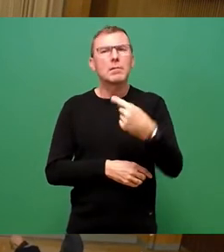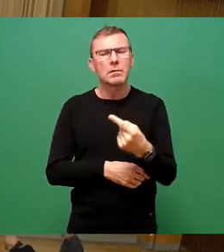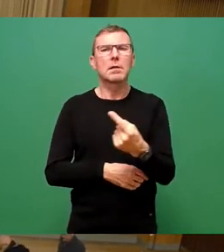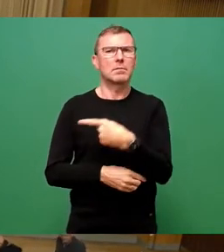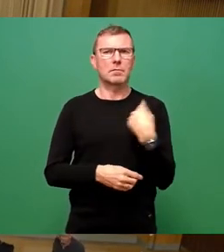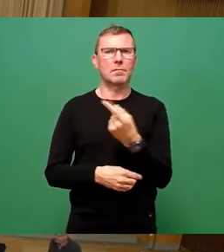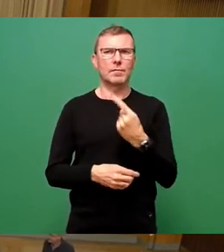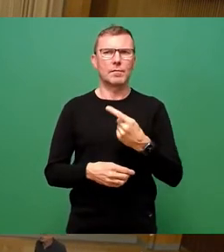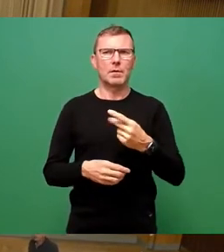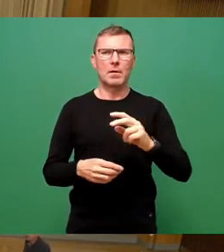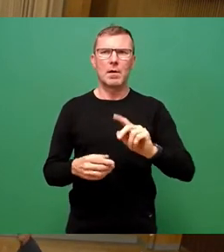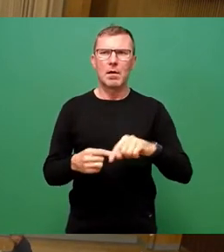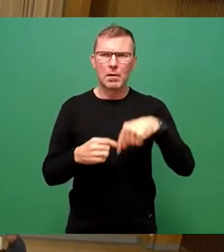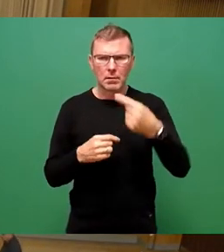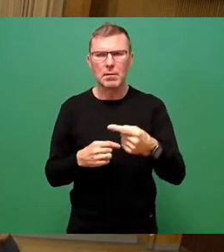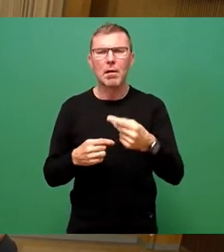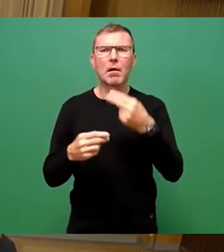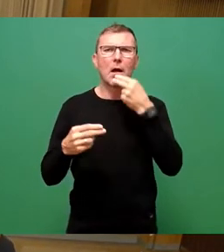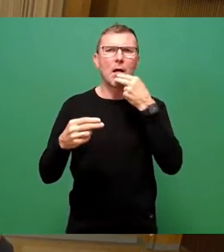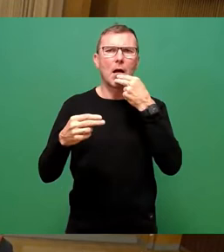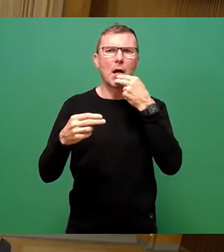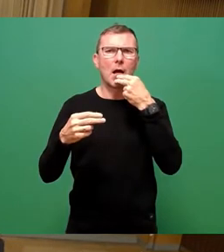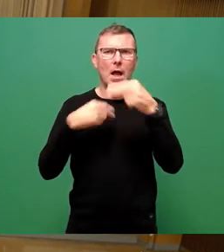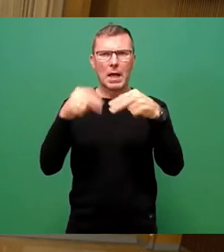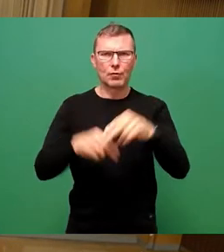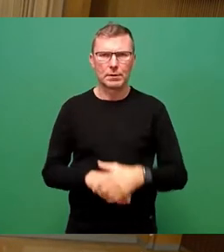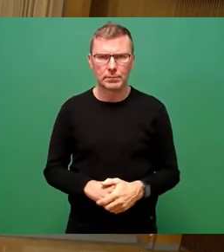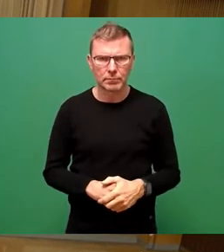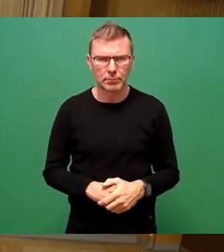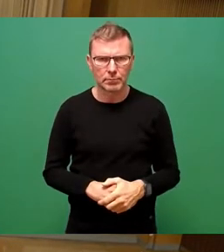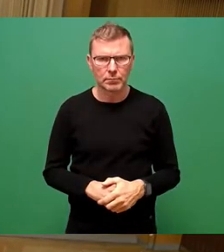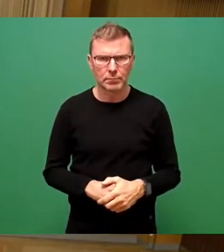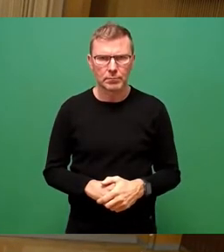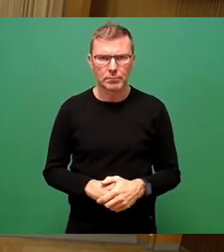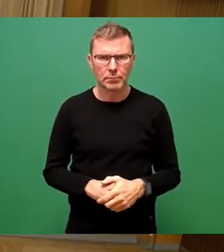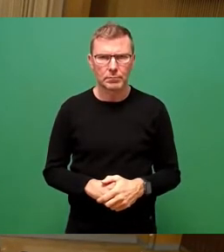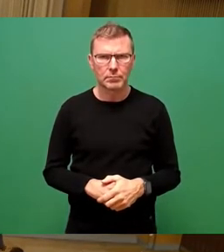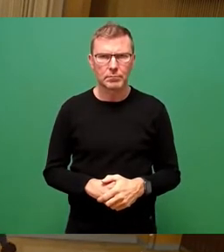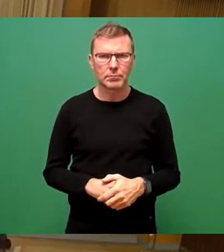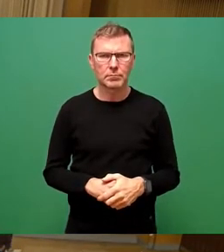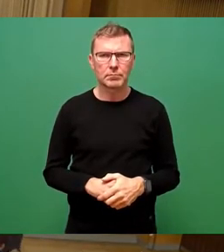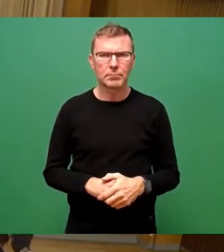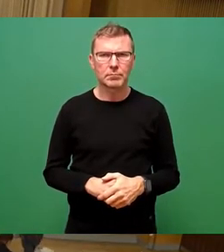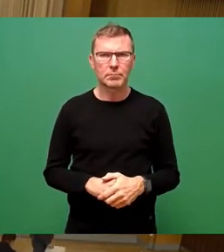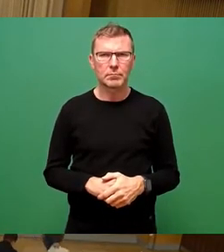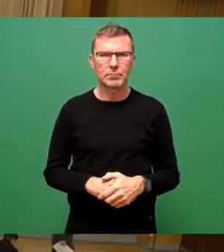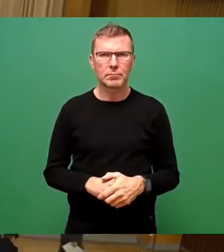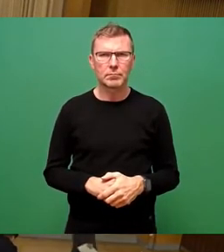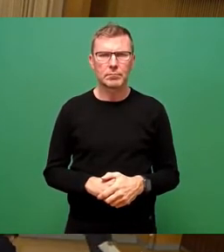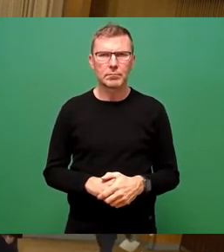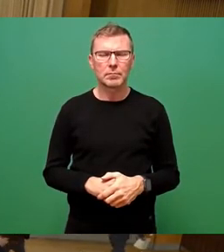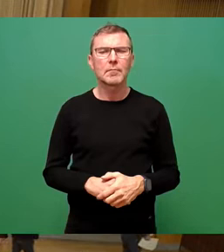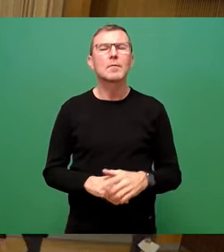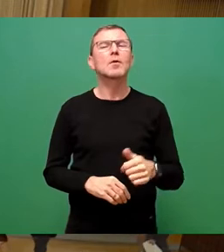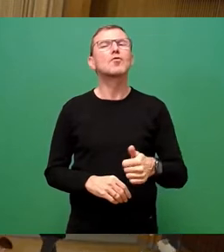im Anschluss an die Beantwortung hier in unserer Dreierrunde kommen. Ich darf